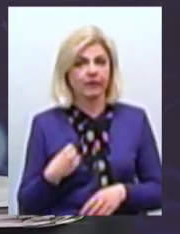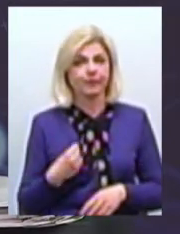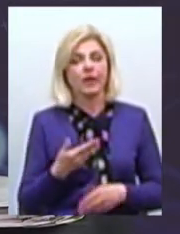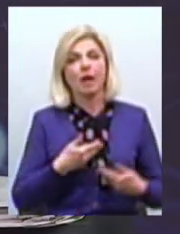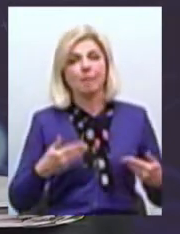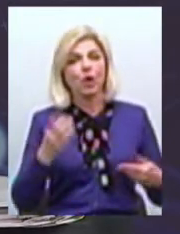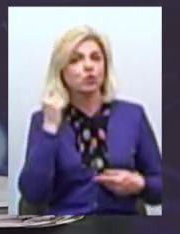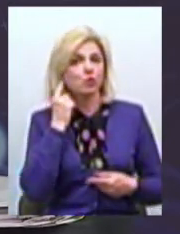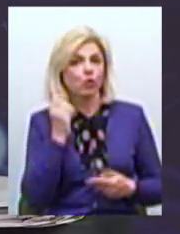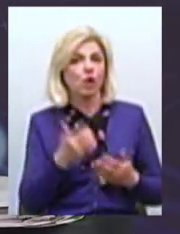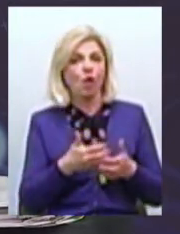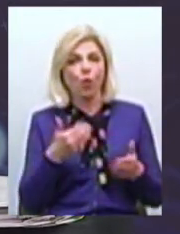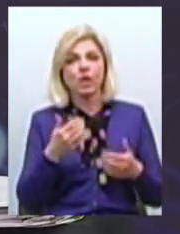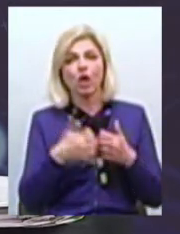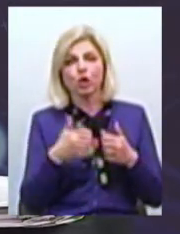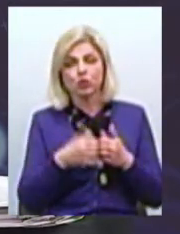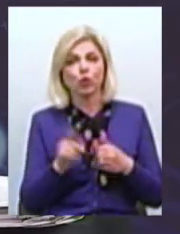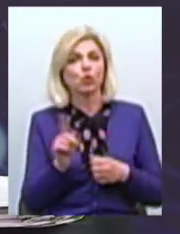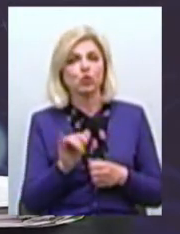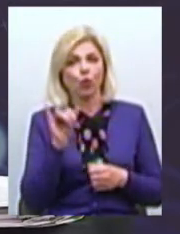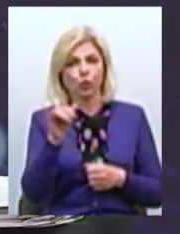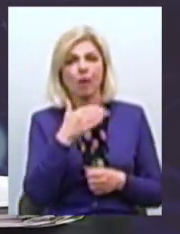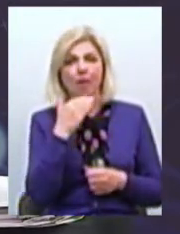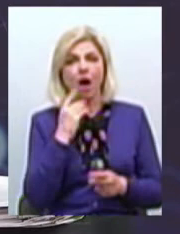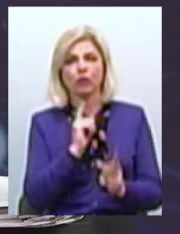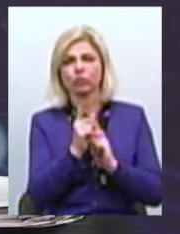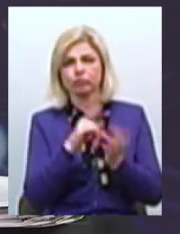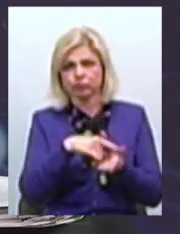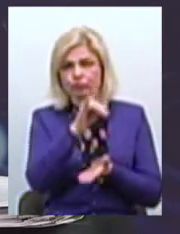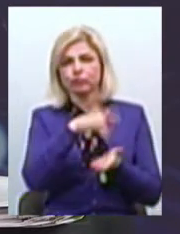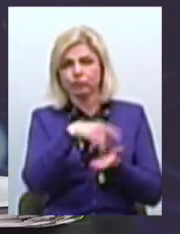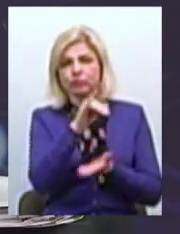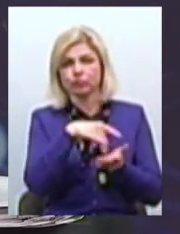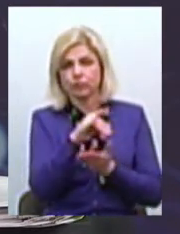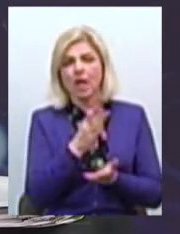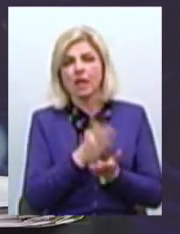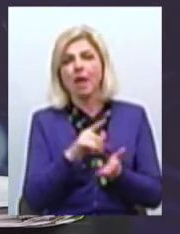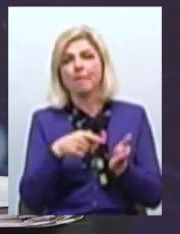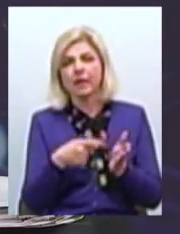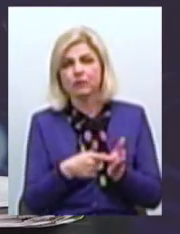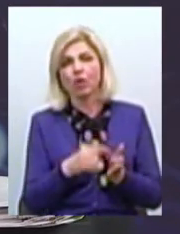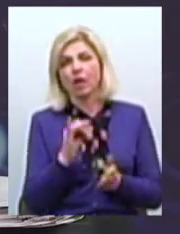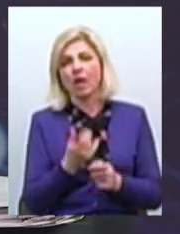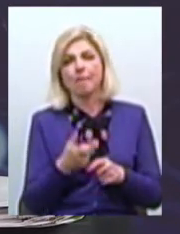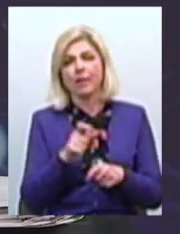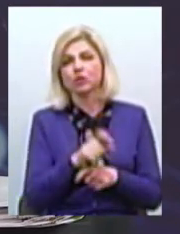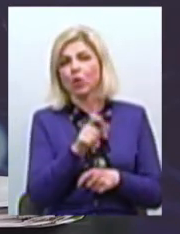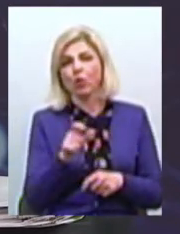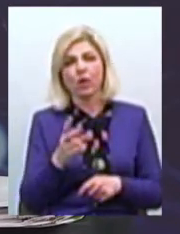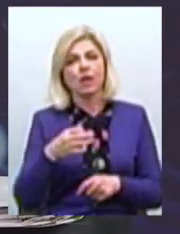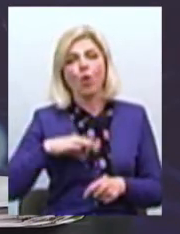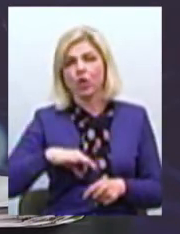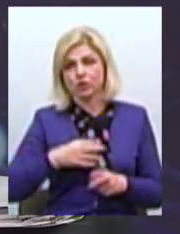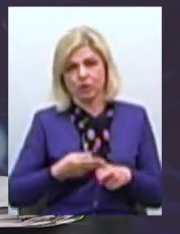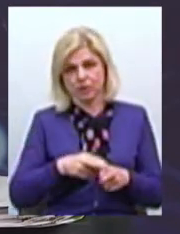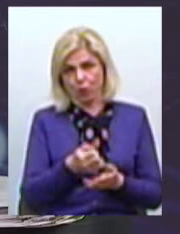почули від Херсону, що сьогодні у них багато рейсів Але є місто і більше людей не користуються цією послугою